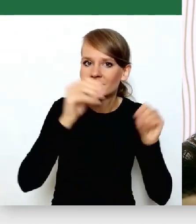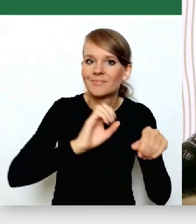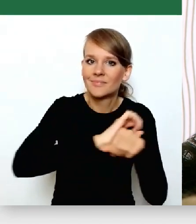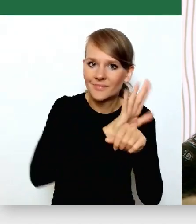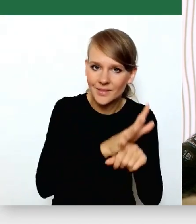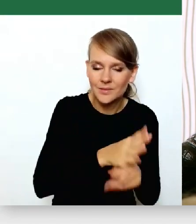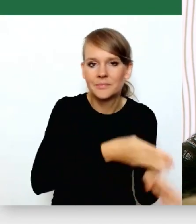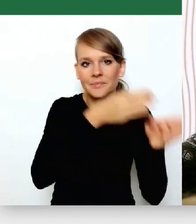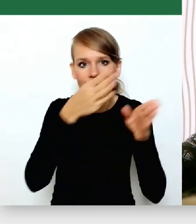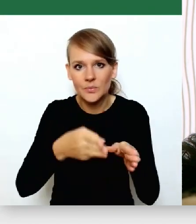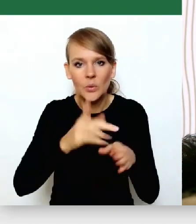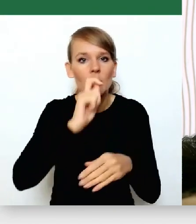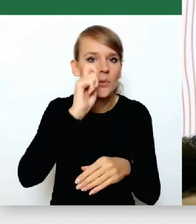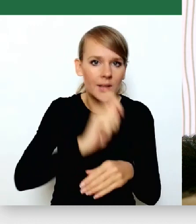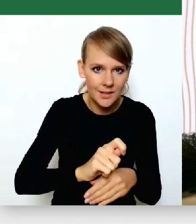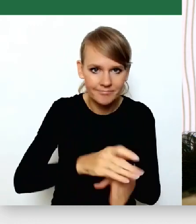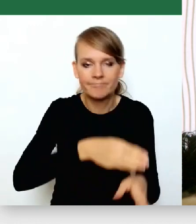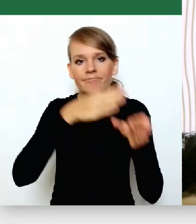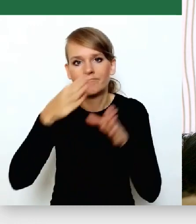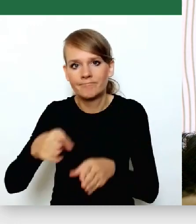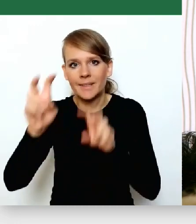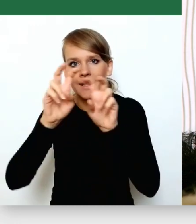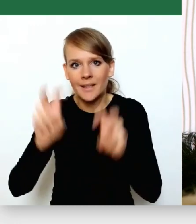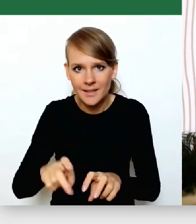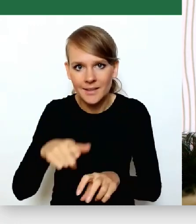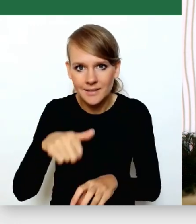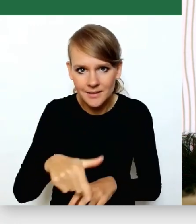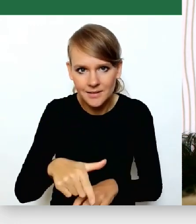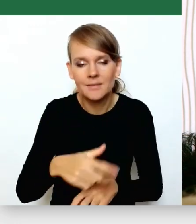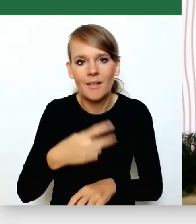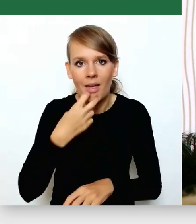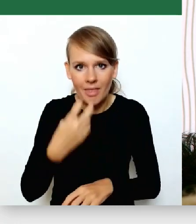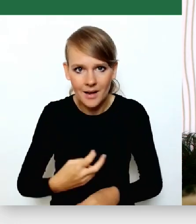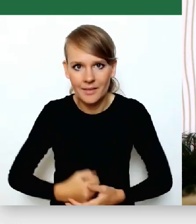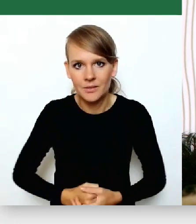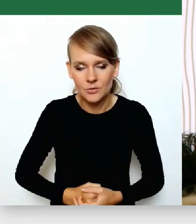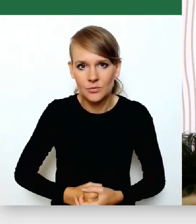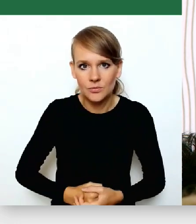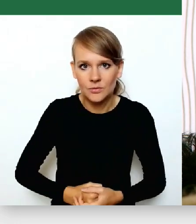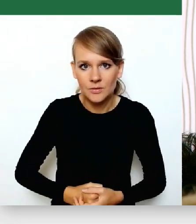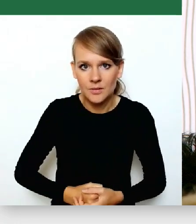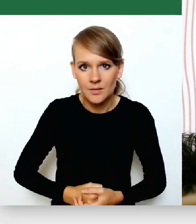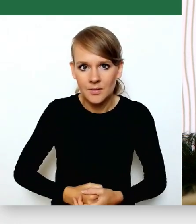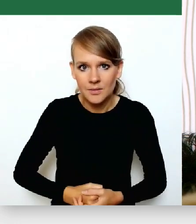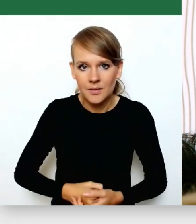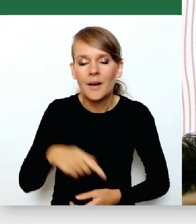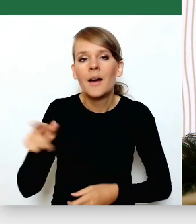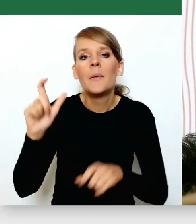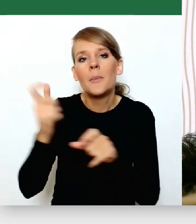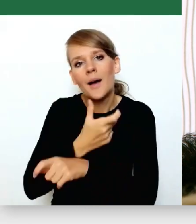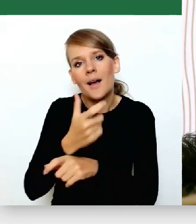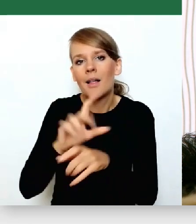na kryzys energetyczny państwo poszło w pieniądz poza budżetowy.